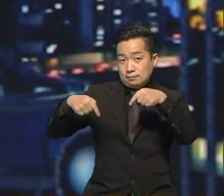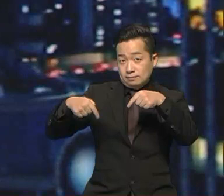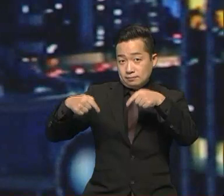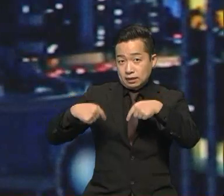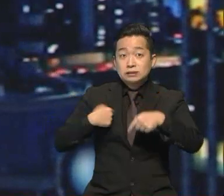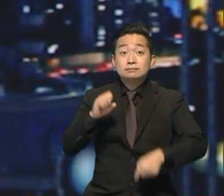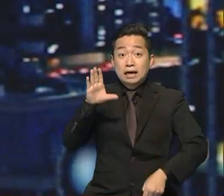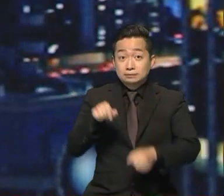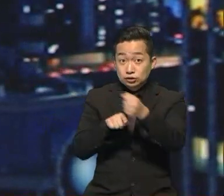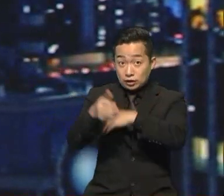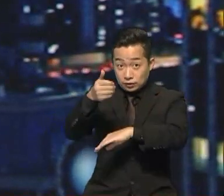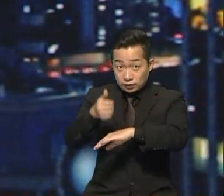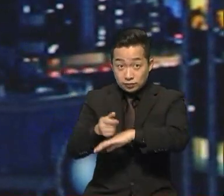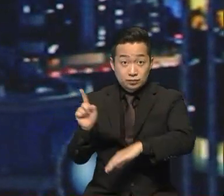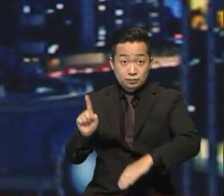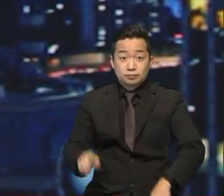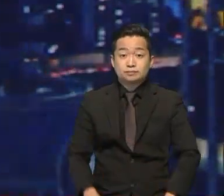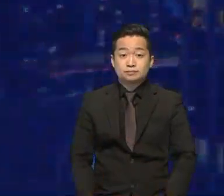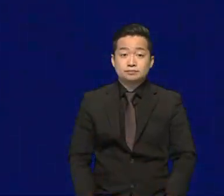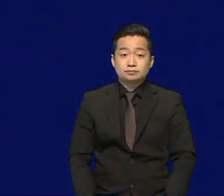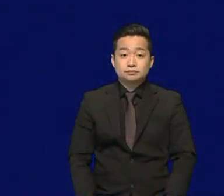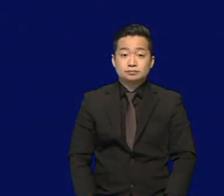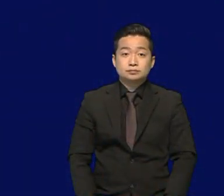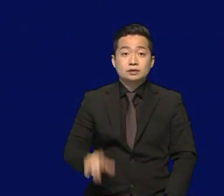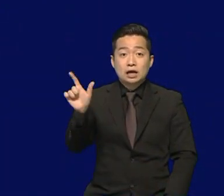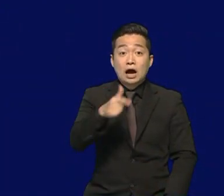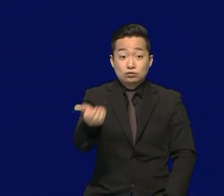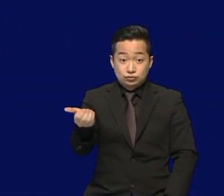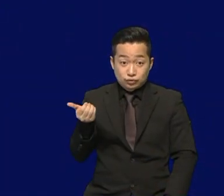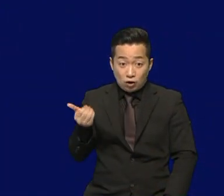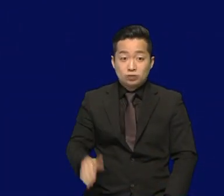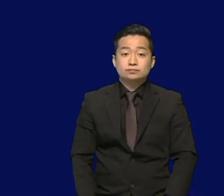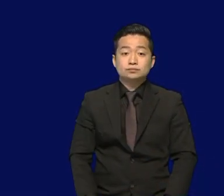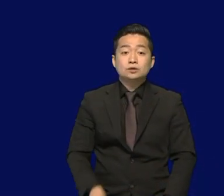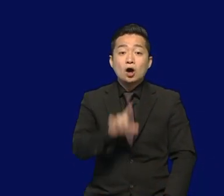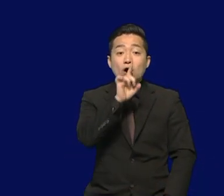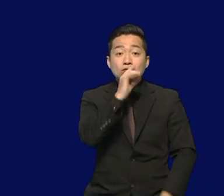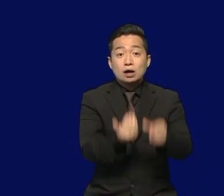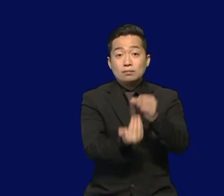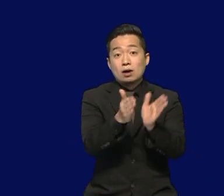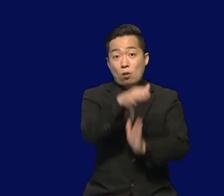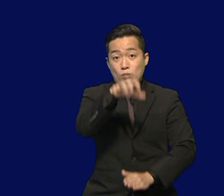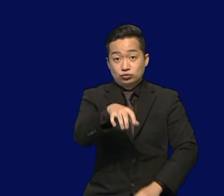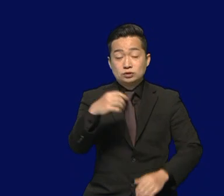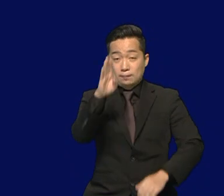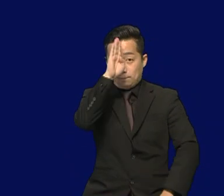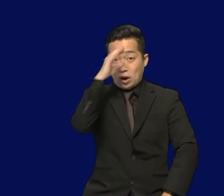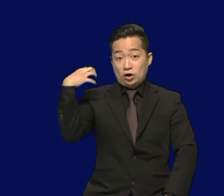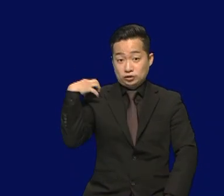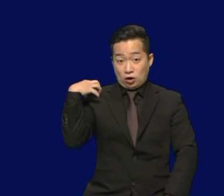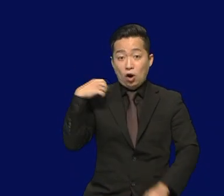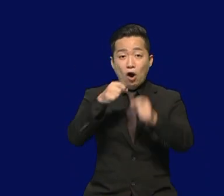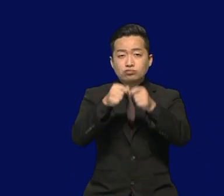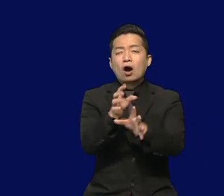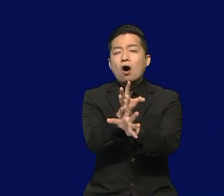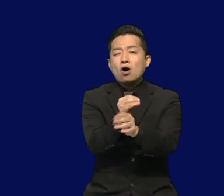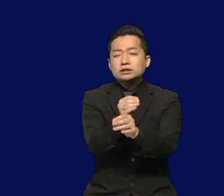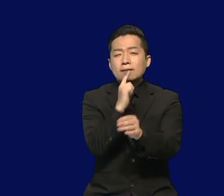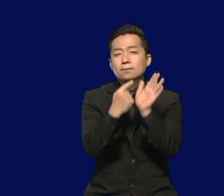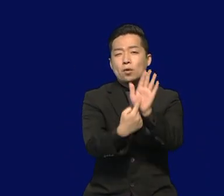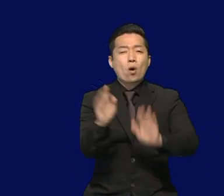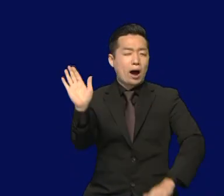저희 SBS 취재 결과인데요. 당정 협의 전날까지는 중대본, 질병청 모두 구체적인 시기는 밝히지